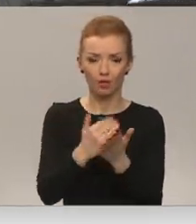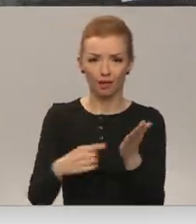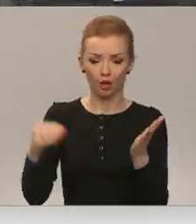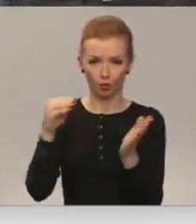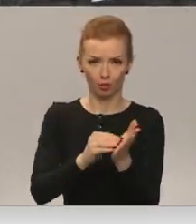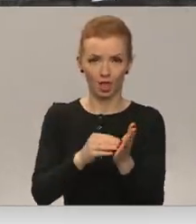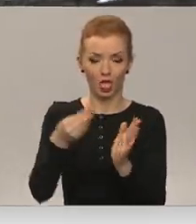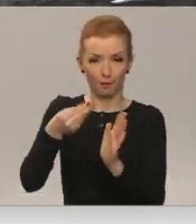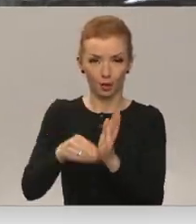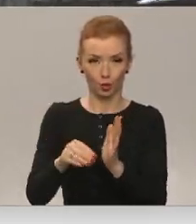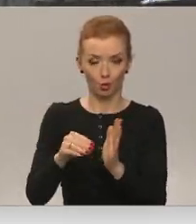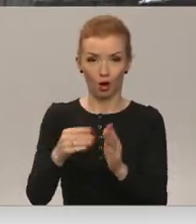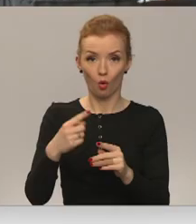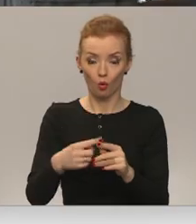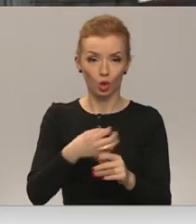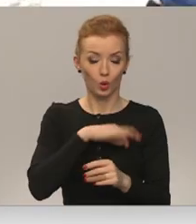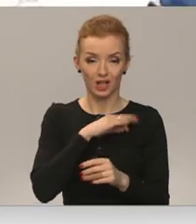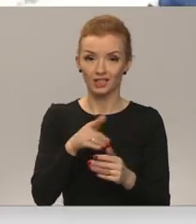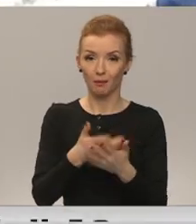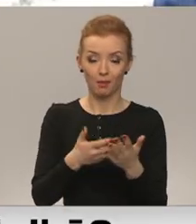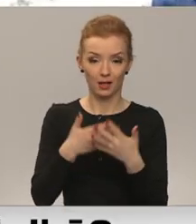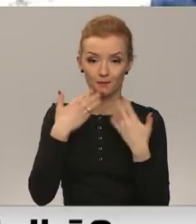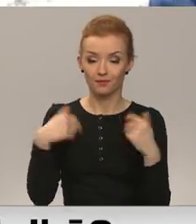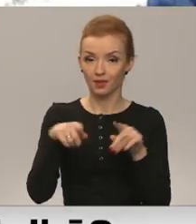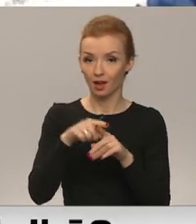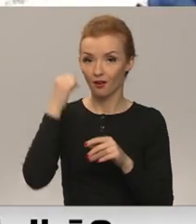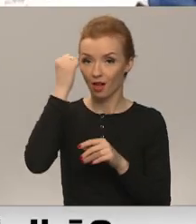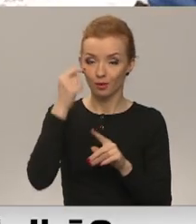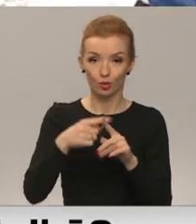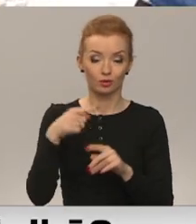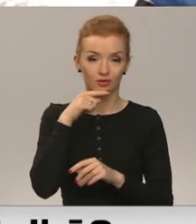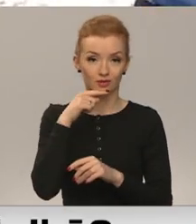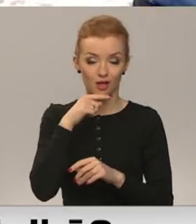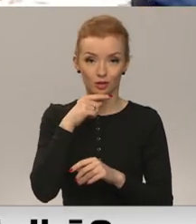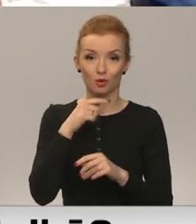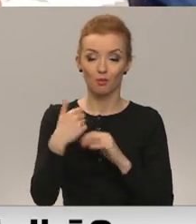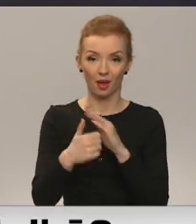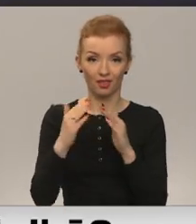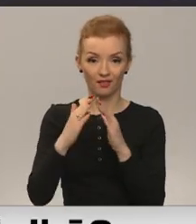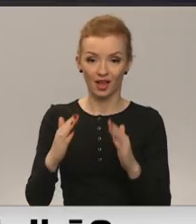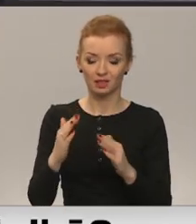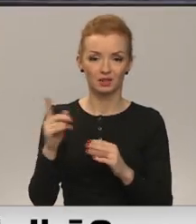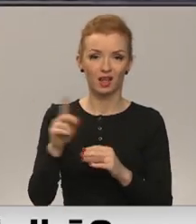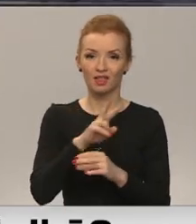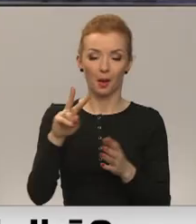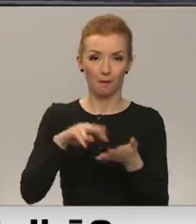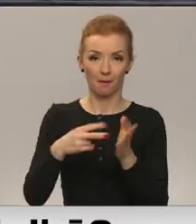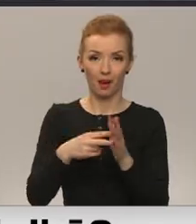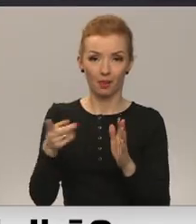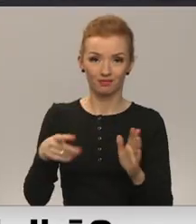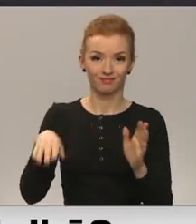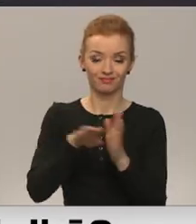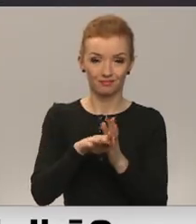ielikta, jo juridiski pamatojumi viņai nav. Arī Valmieris un Cēsu patvērsmes, kuras gan nēsot grasījušās piedalīties